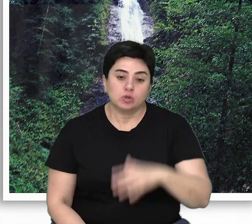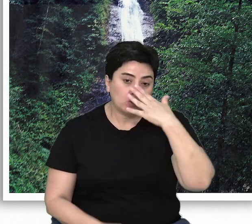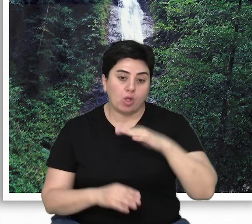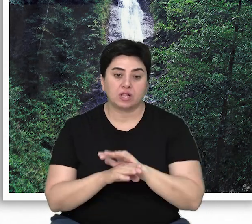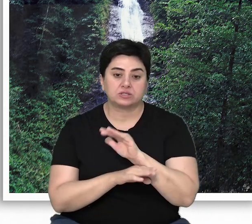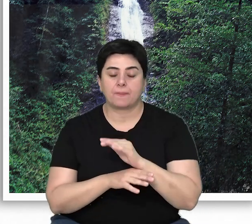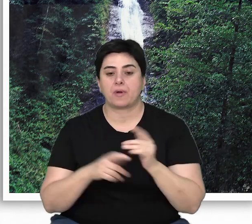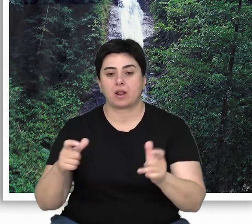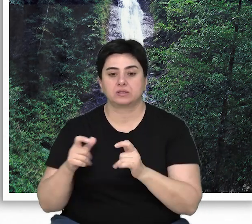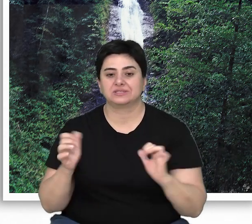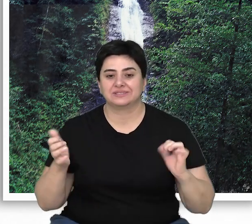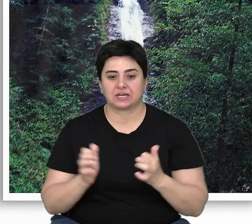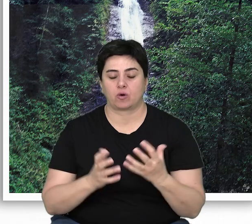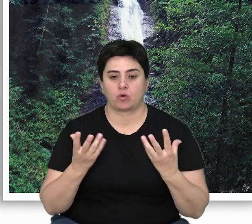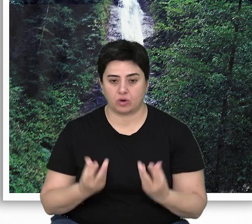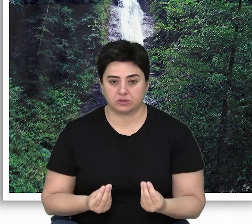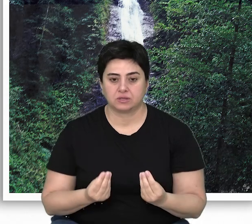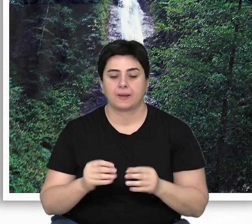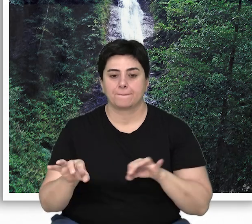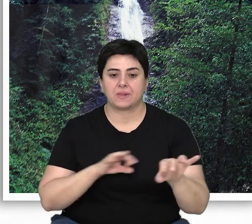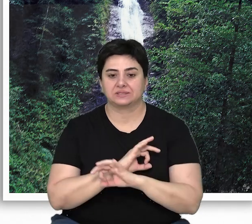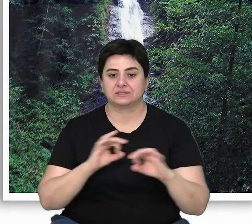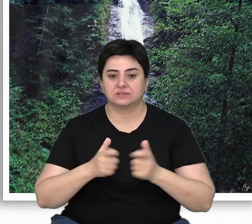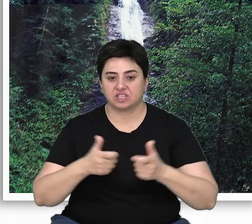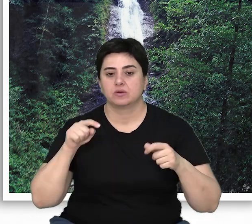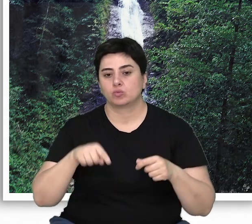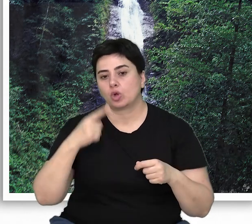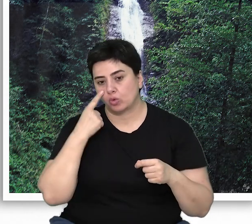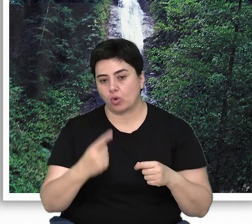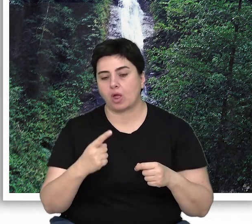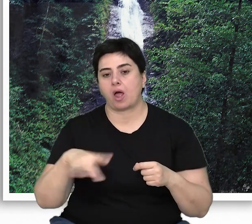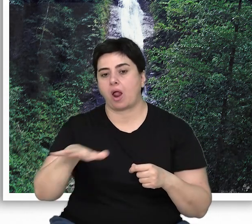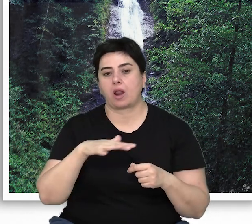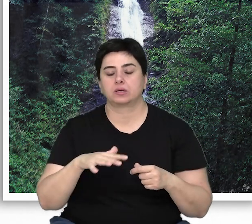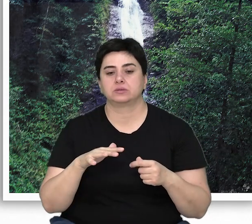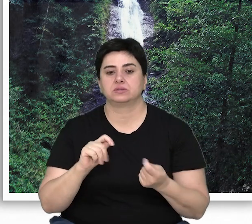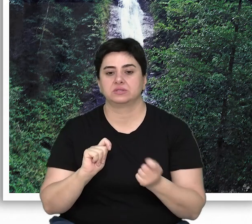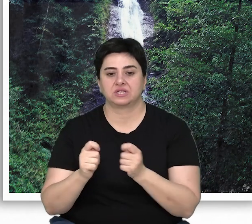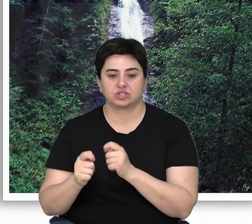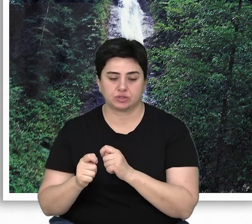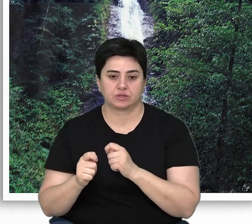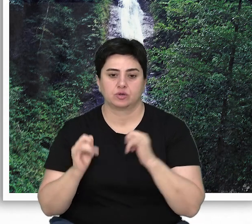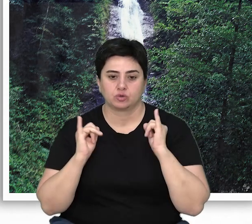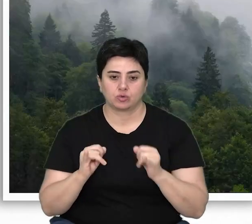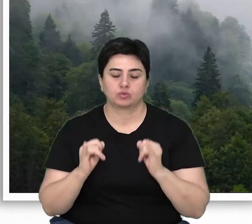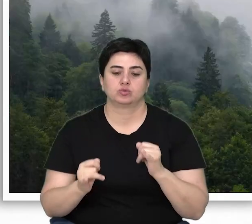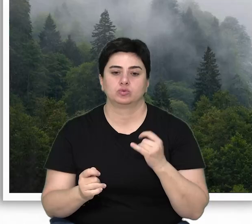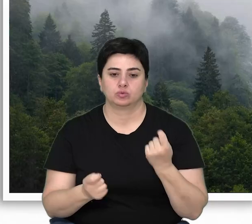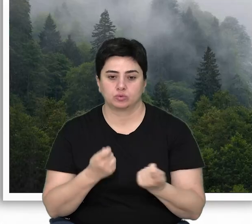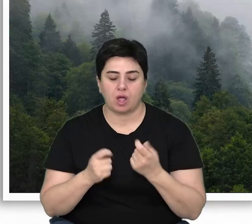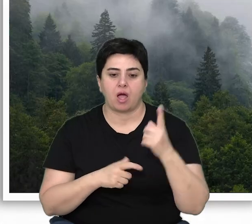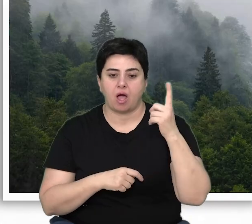yaşam alanlarının giderek daralmasına yol açan plansız gelişme ve buna bağlı alan kullanım değişiklikleriyle aşırı